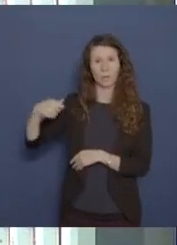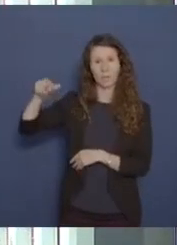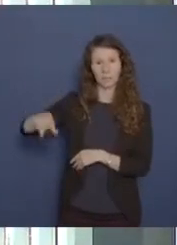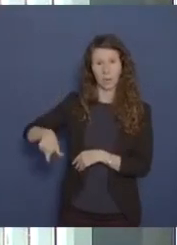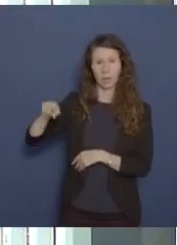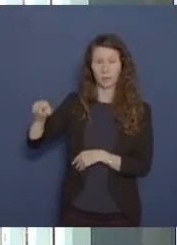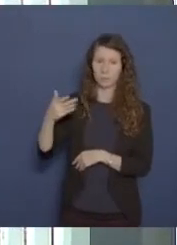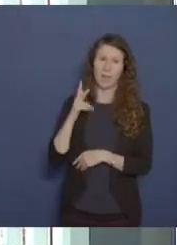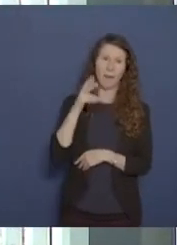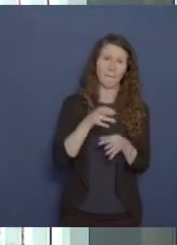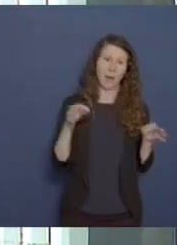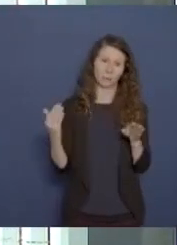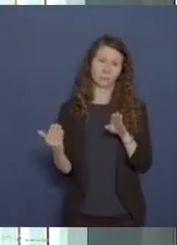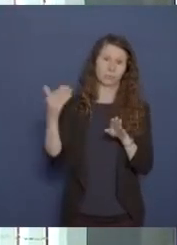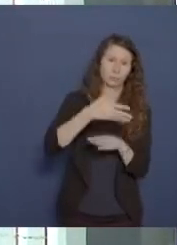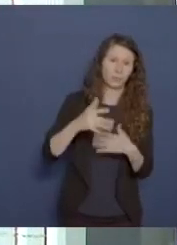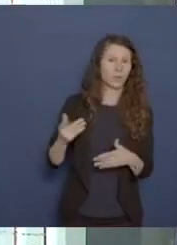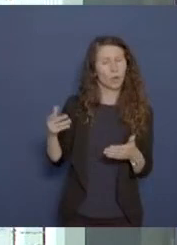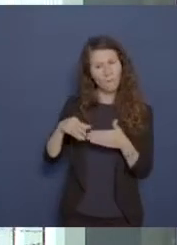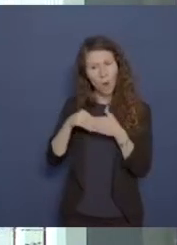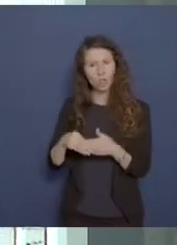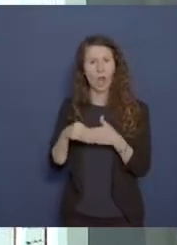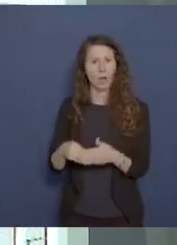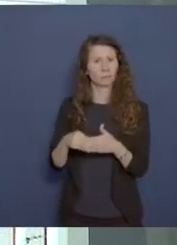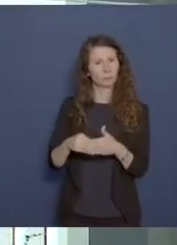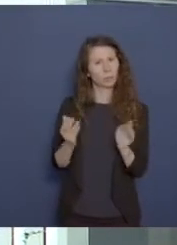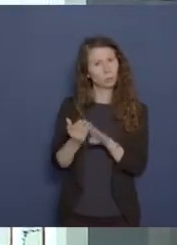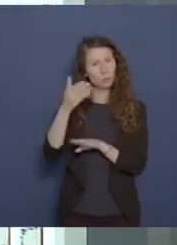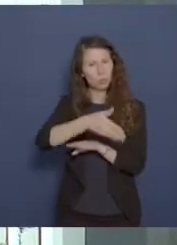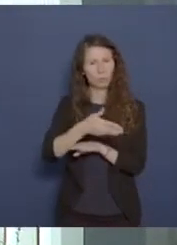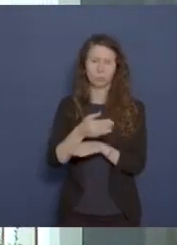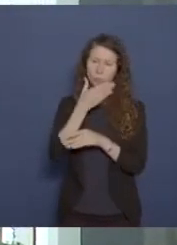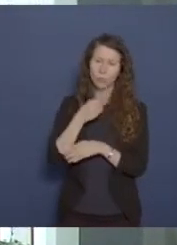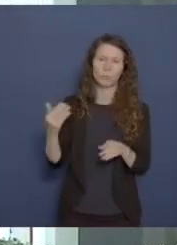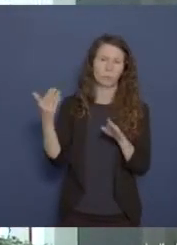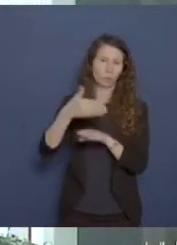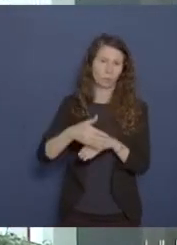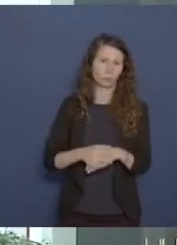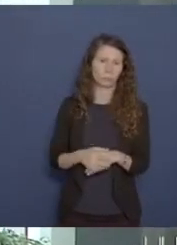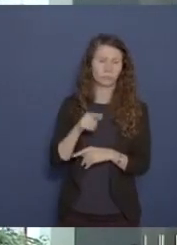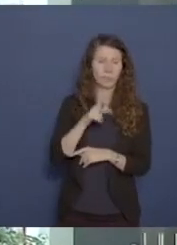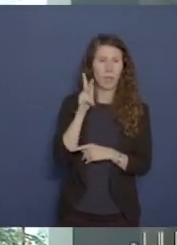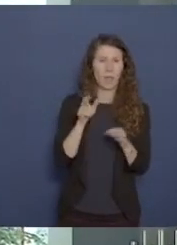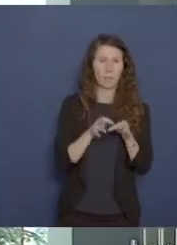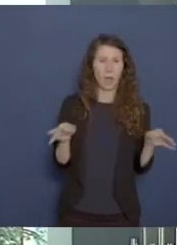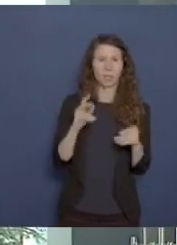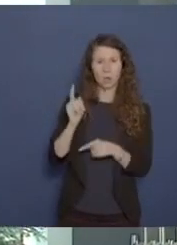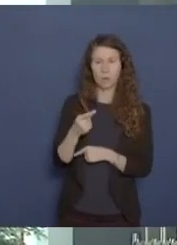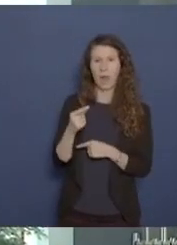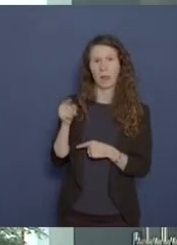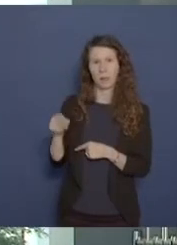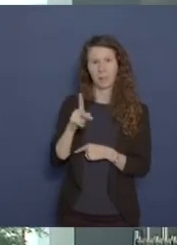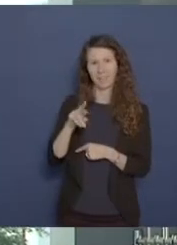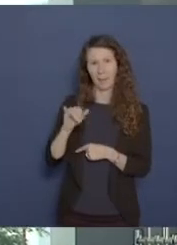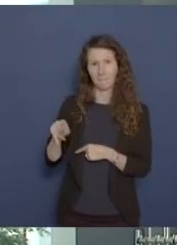Besuch bei Herrn Maas war. Das war ein sehr freundschaftlicher, schöner Besuch. Dort hat Herr Maas auch noch mal auf die völkerrechtswidrige Annexion der